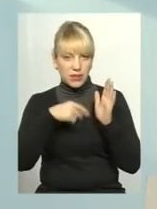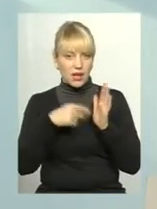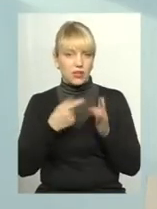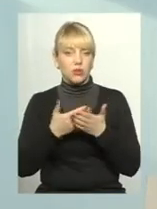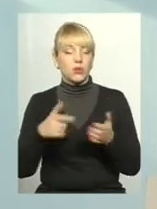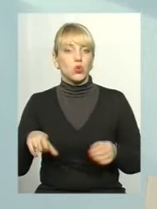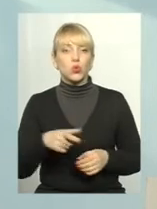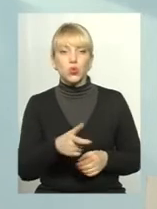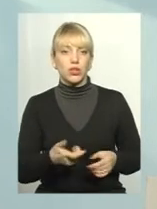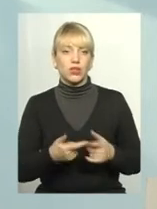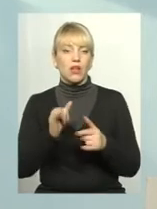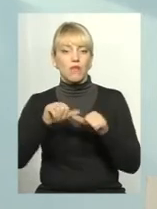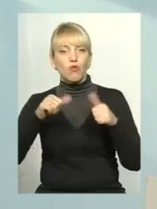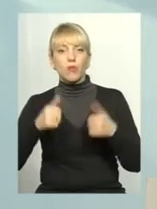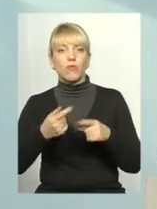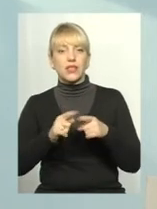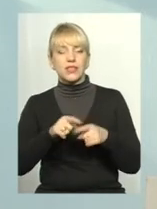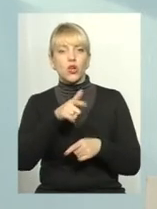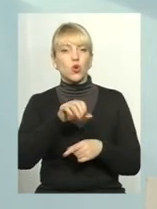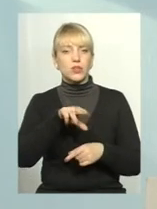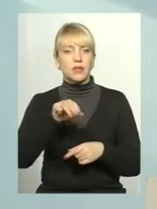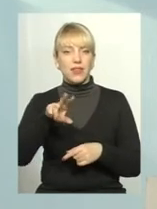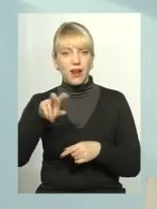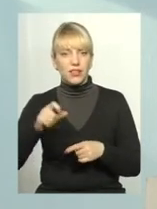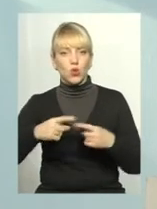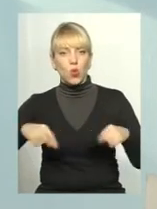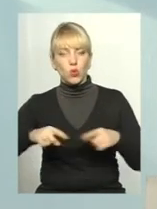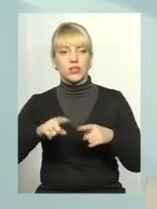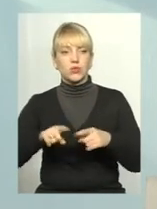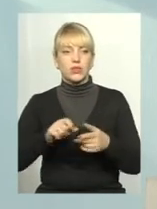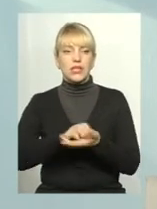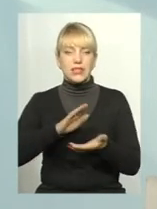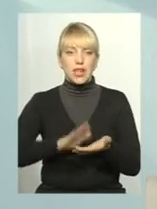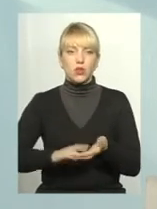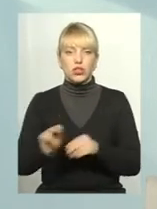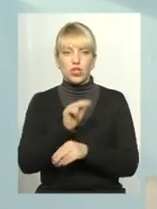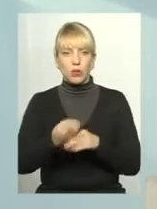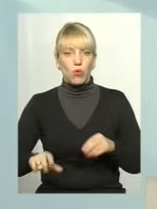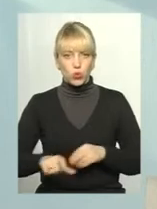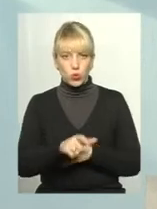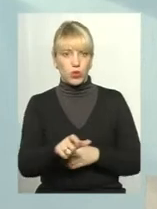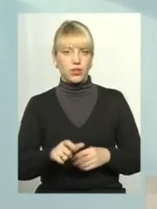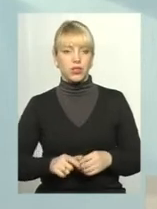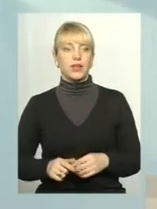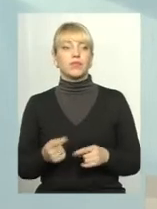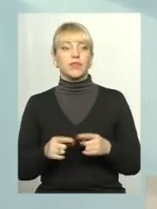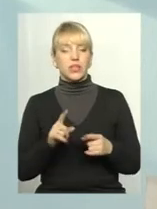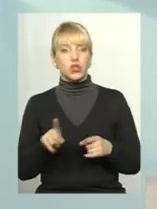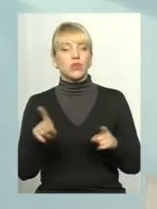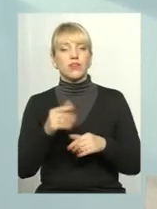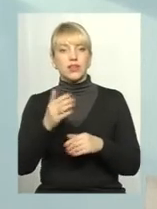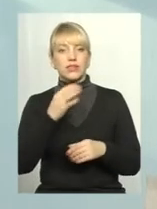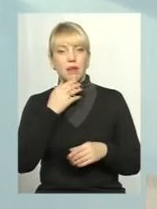і формування цих госпітальних округів, заложено і ремонт доріг. Тобто то, що ви